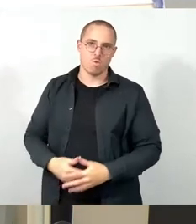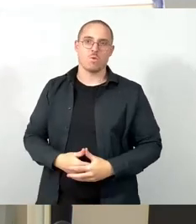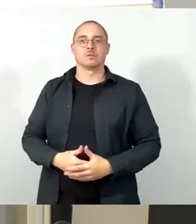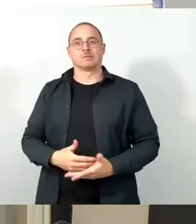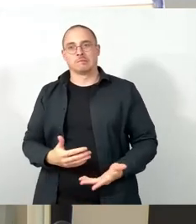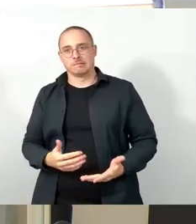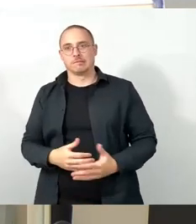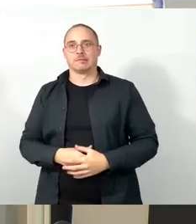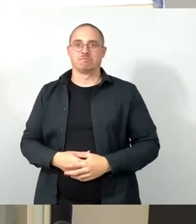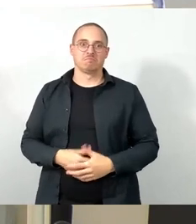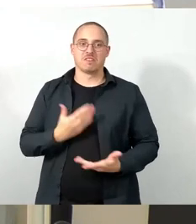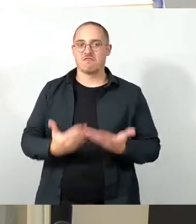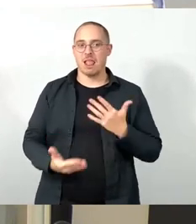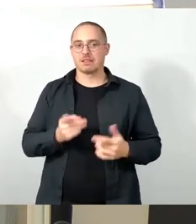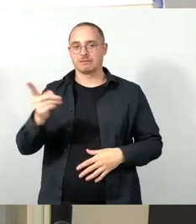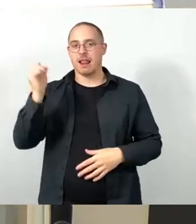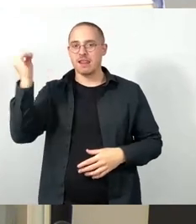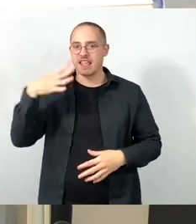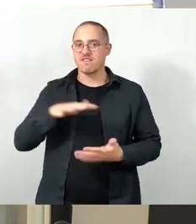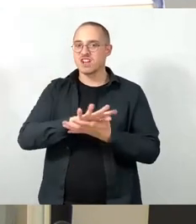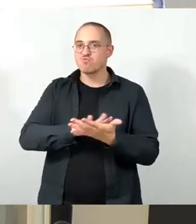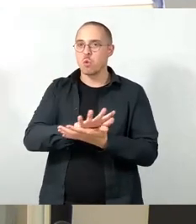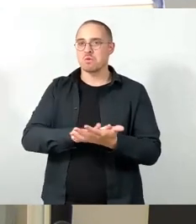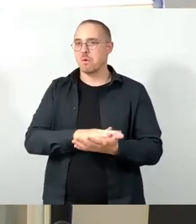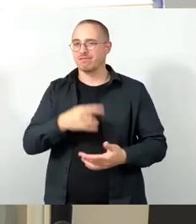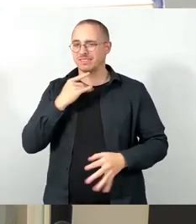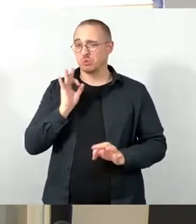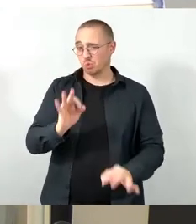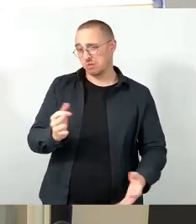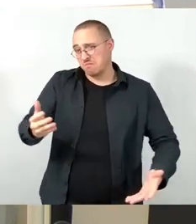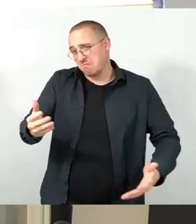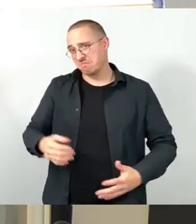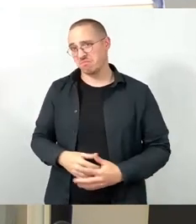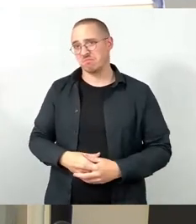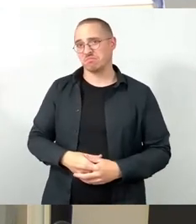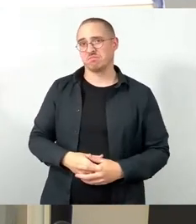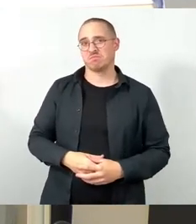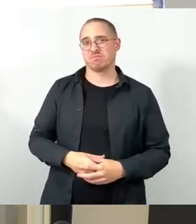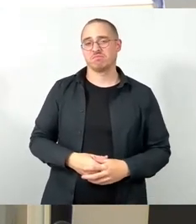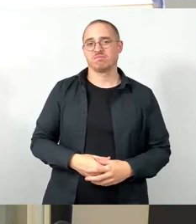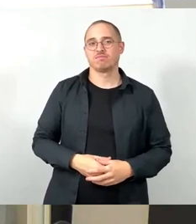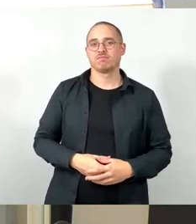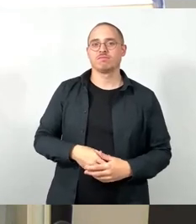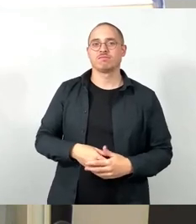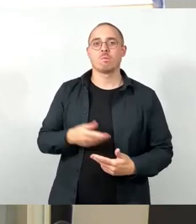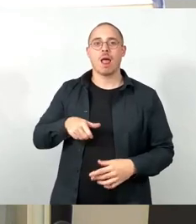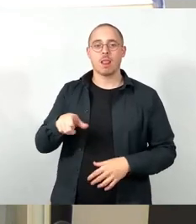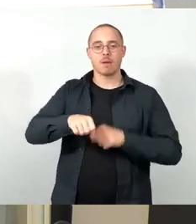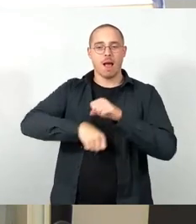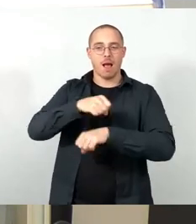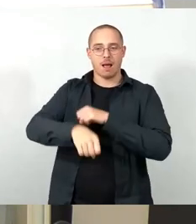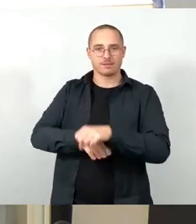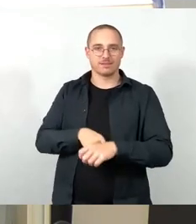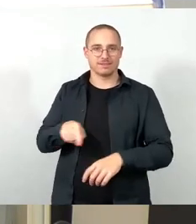Lichtverschmutzung eigentlich so gut ist. Es kommt ja auch noch dazu, Sie nehmen dem Elberat- und Wanderweg des Nachts vor den Elbschlössern die letzte